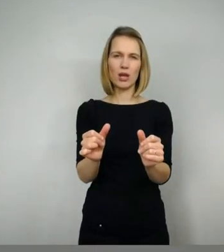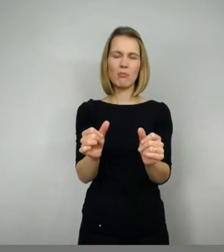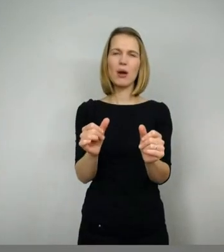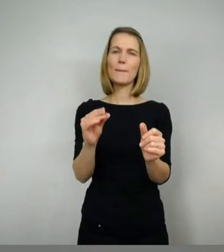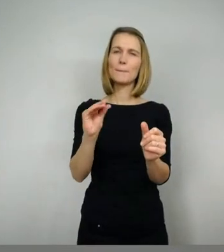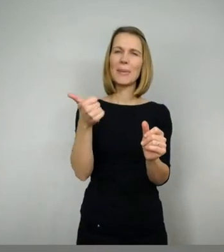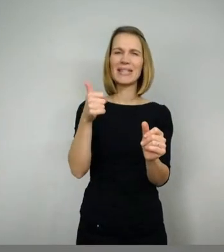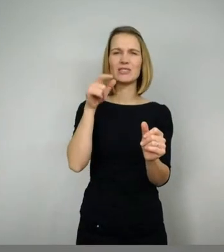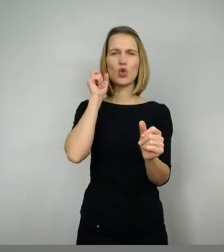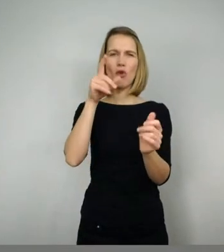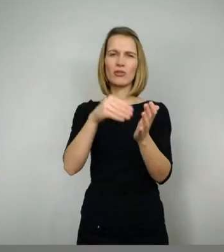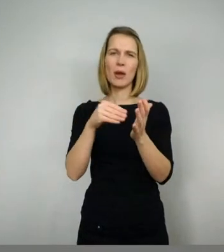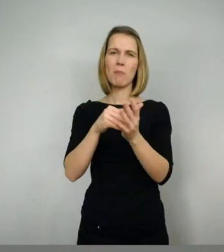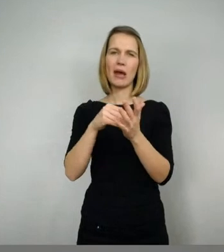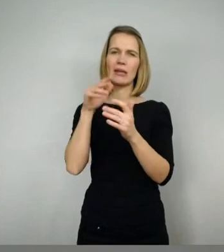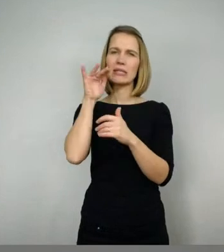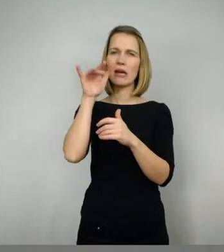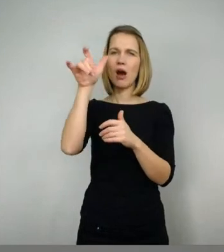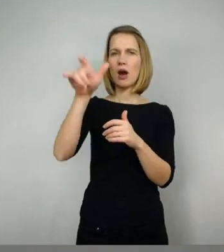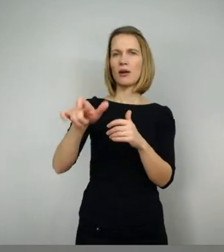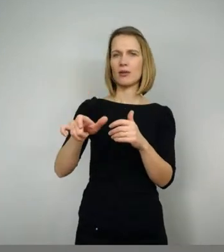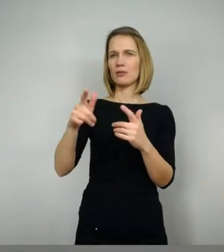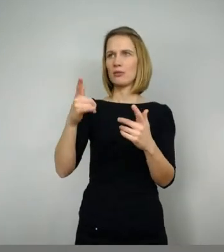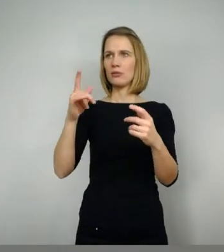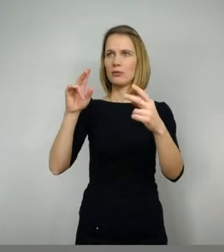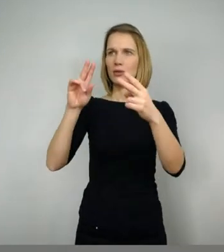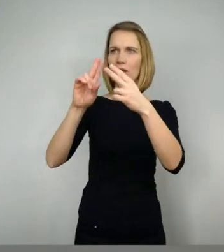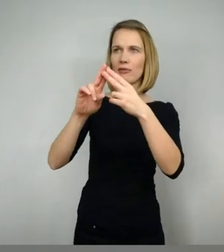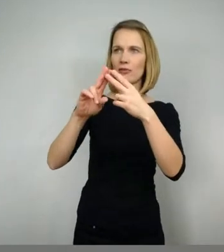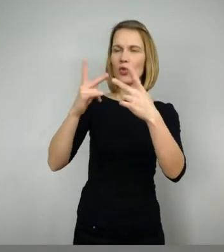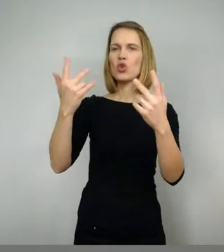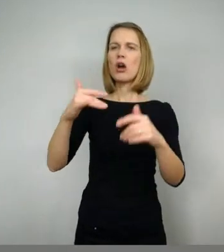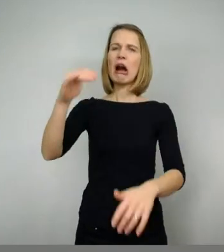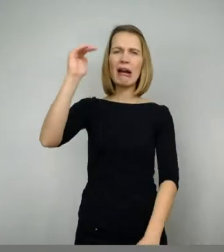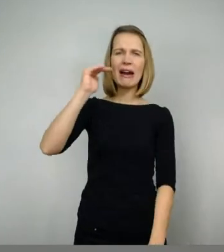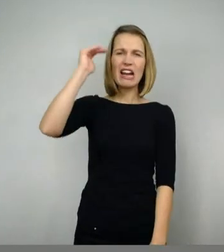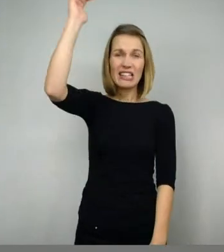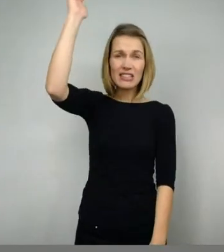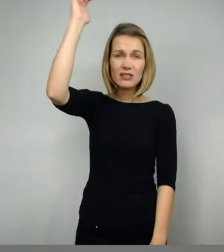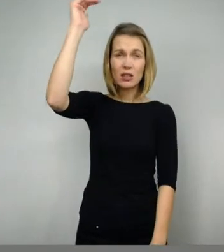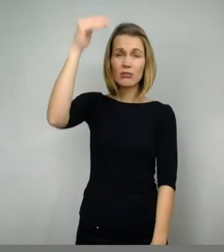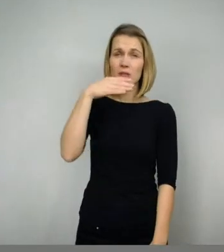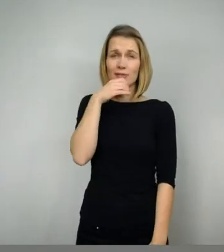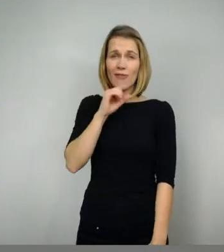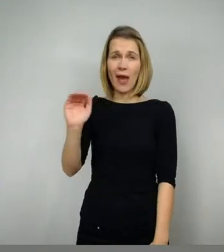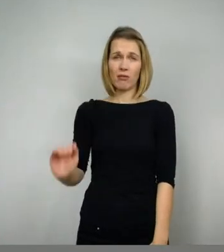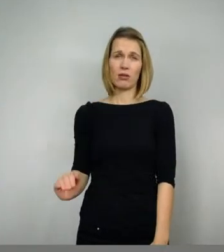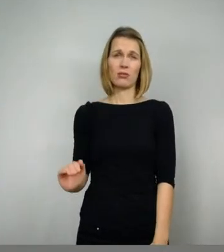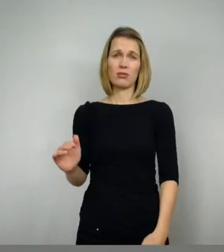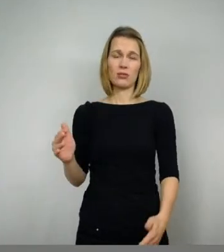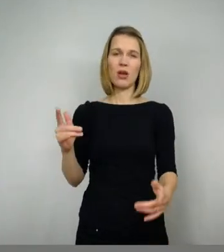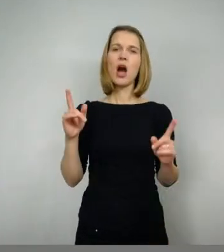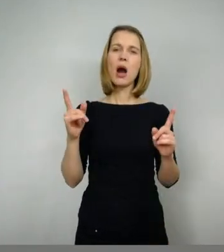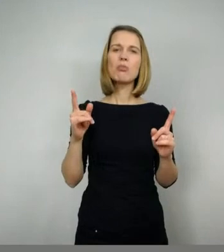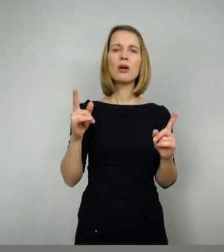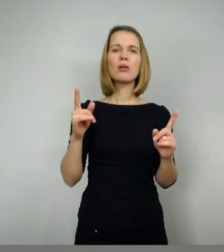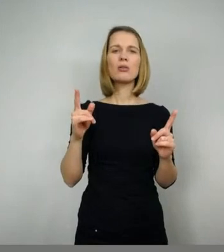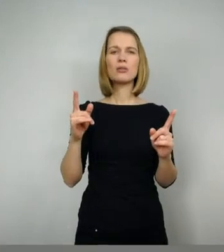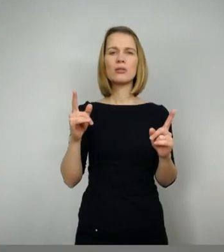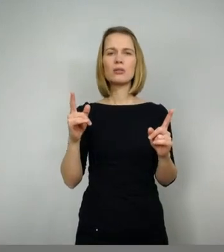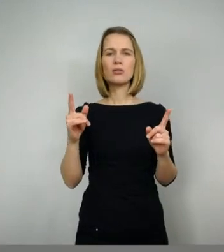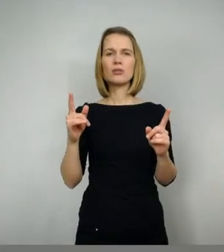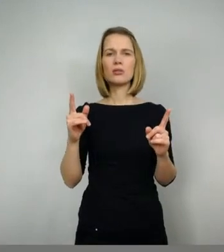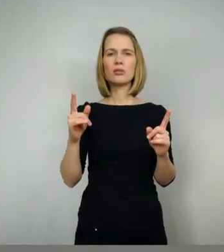ganz klassisch, denen man begegnet und dann Riesen und Zwerge vor allem. Aber die sind wahrscheinlich nicht die Protagonisten immer in der Geschichte, sondern das sind schon dann die Menschen.